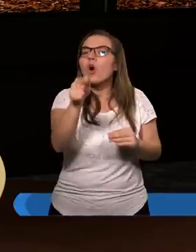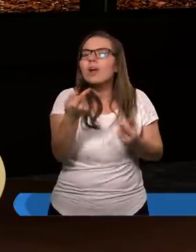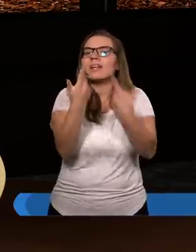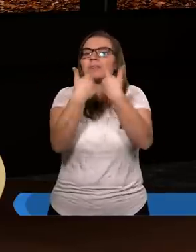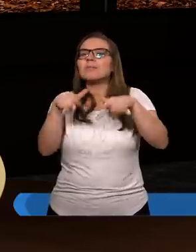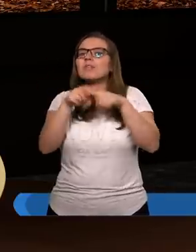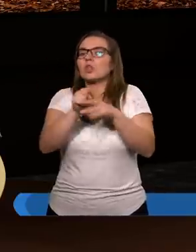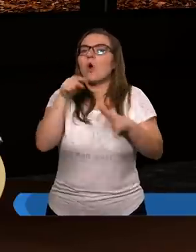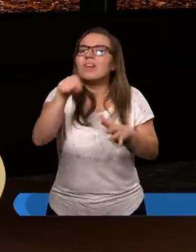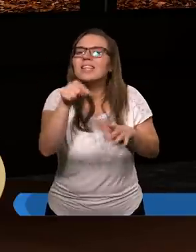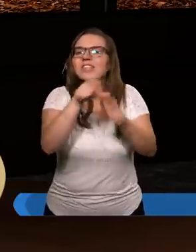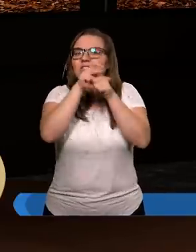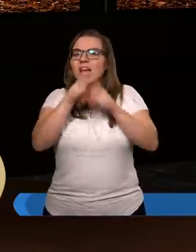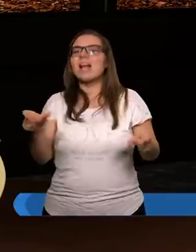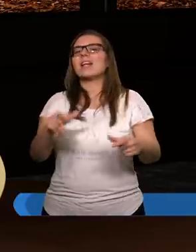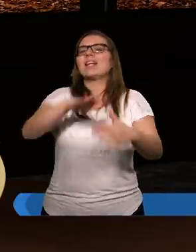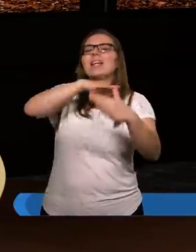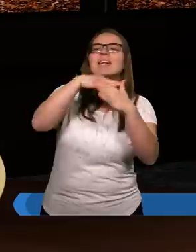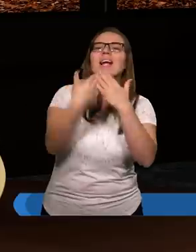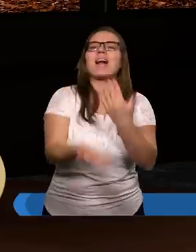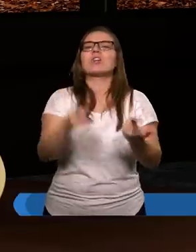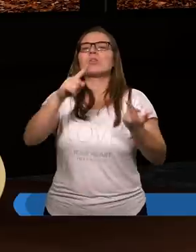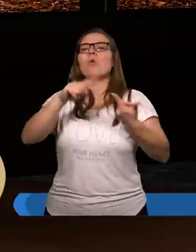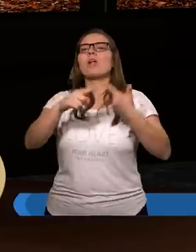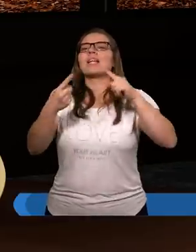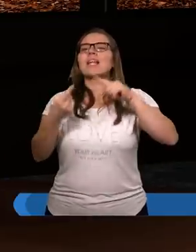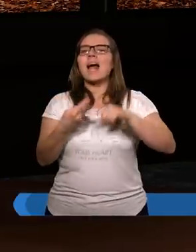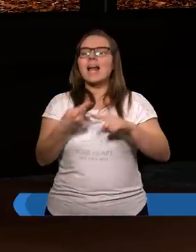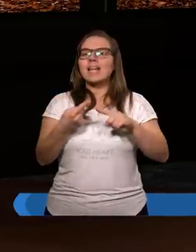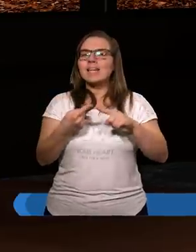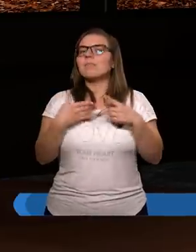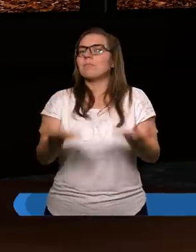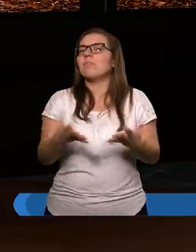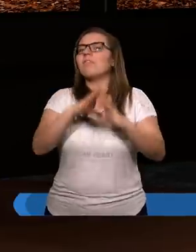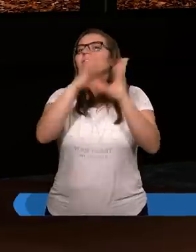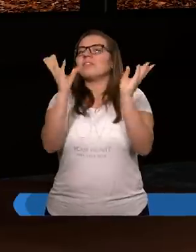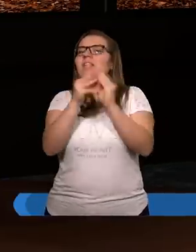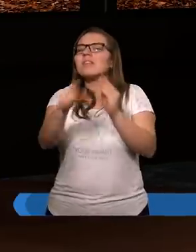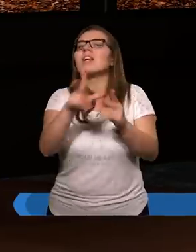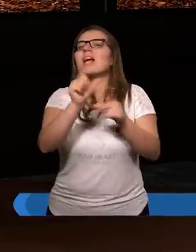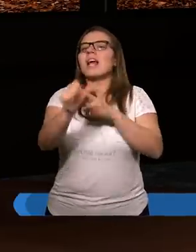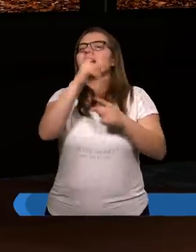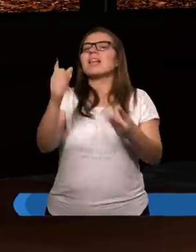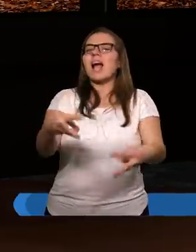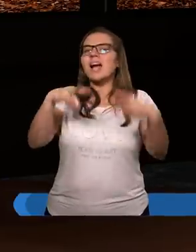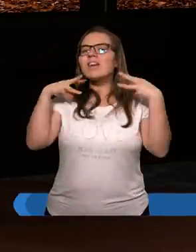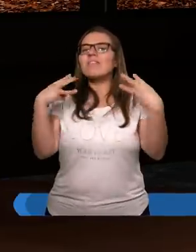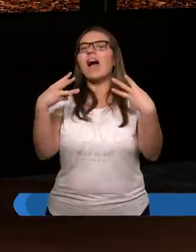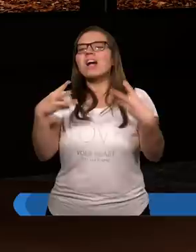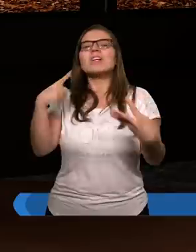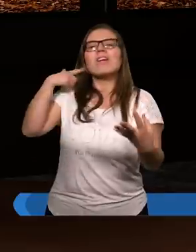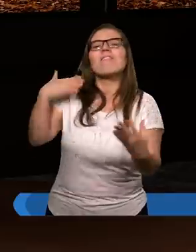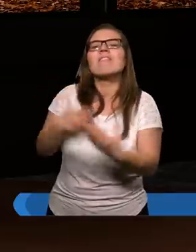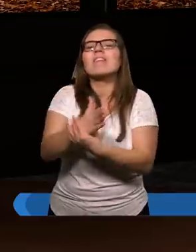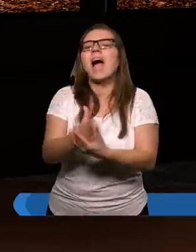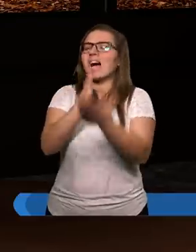spełniali do tego czasu, straciło sens. I w tej chwili jest najważniejsze wiara w